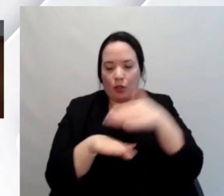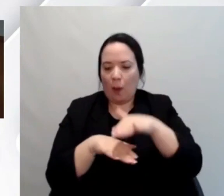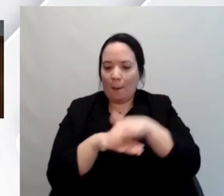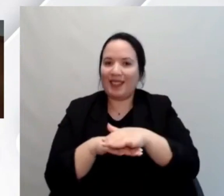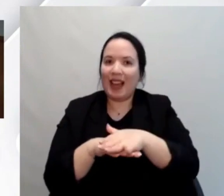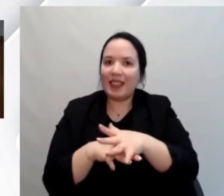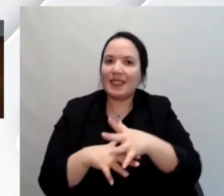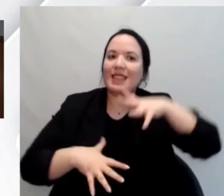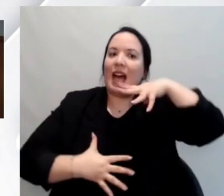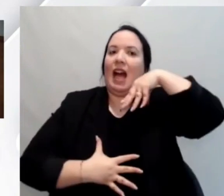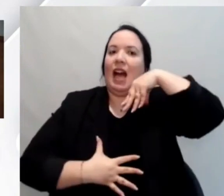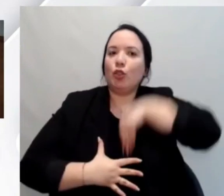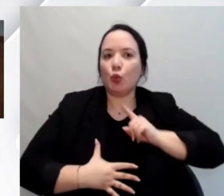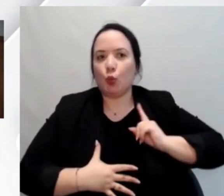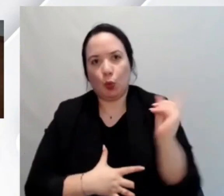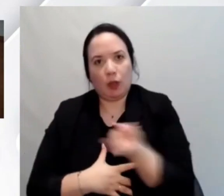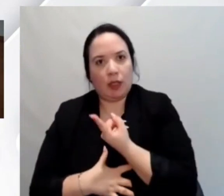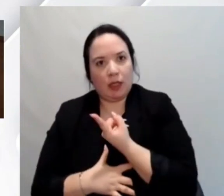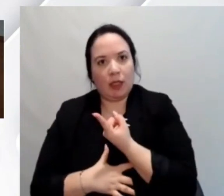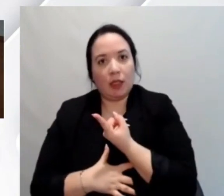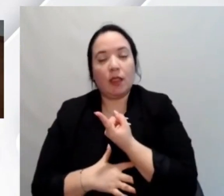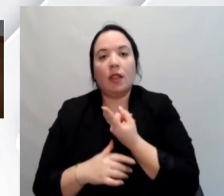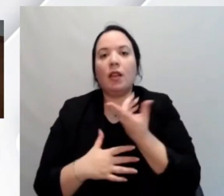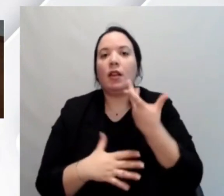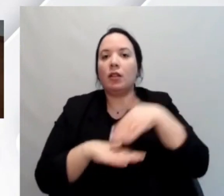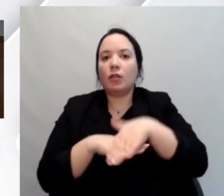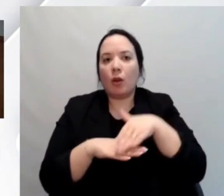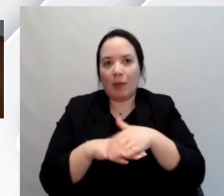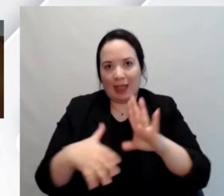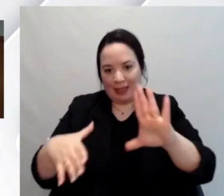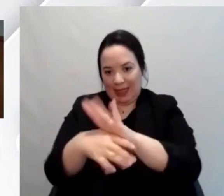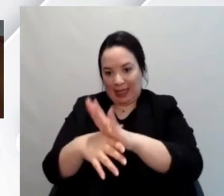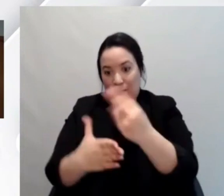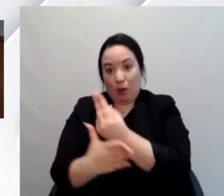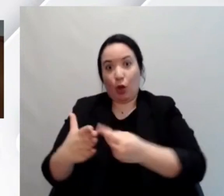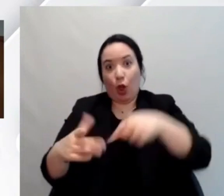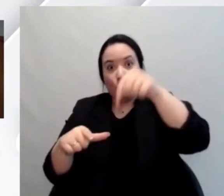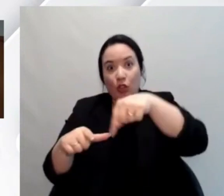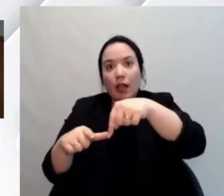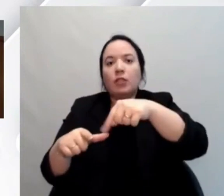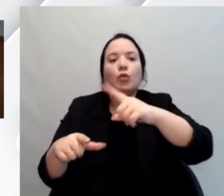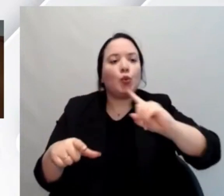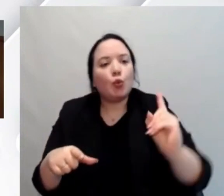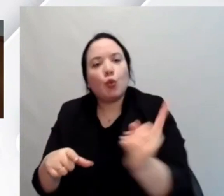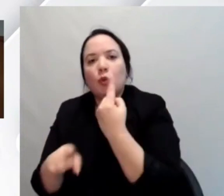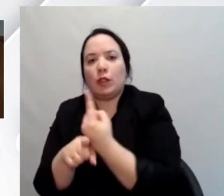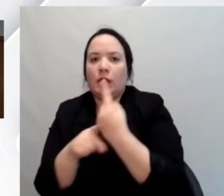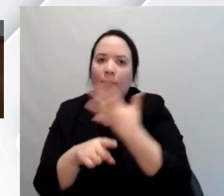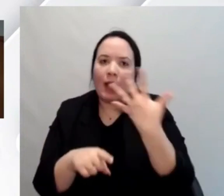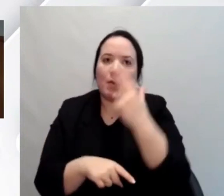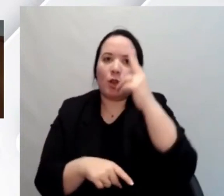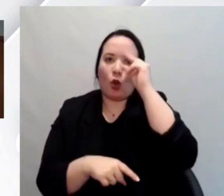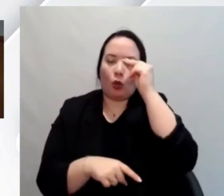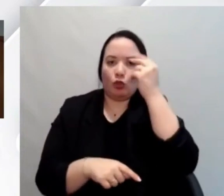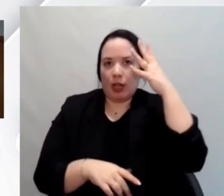trasversale fra tutte le figure che compongono un team che costruisce una piattaforma informatica